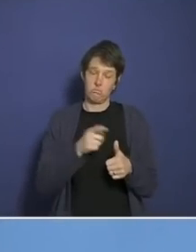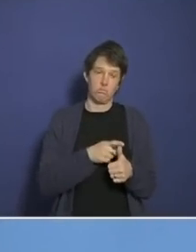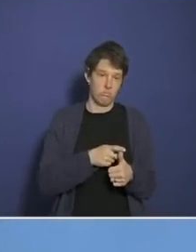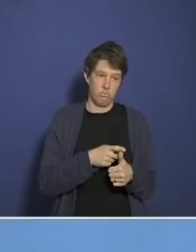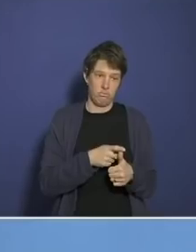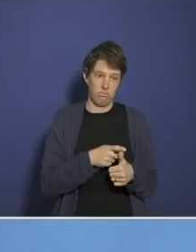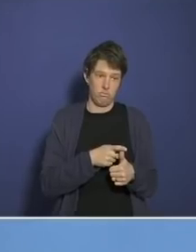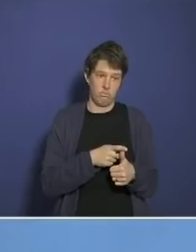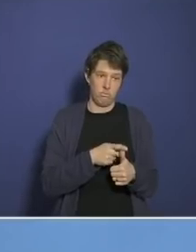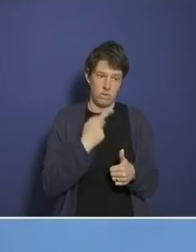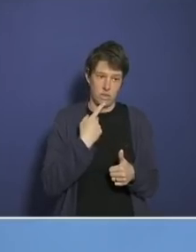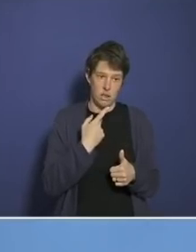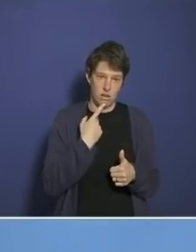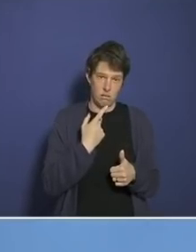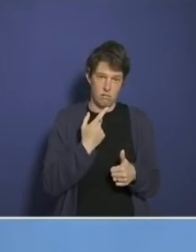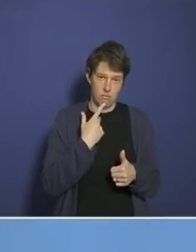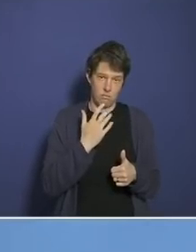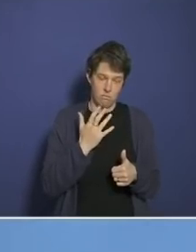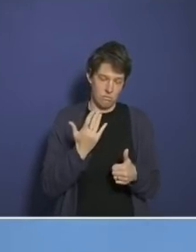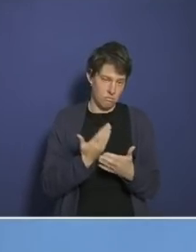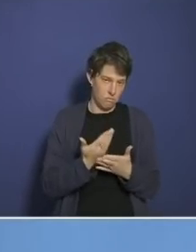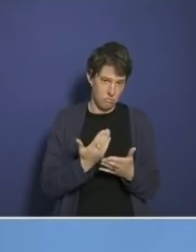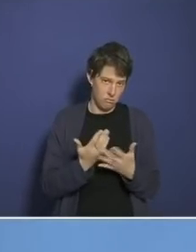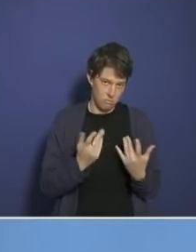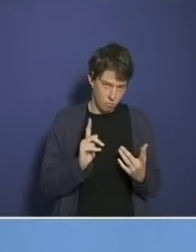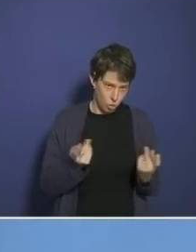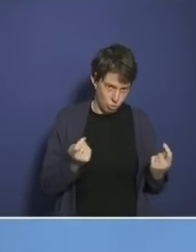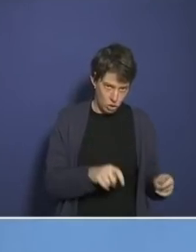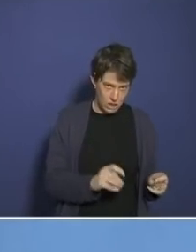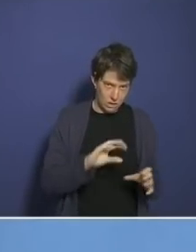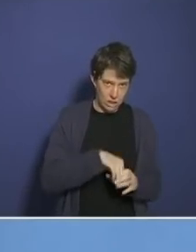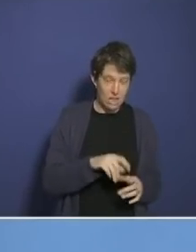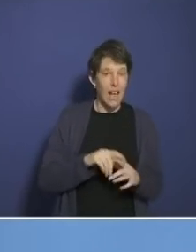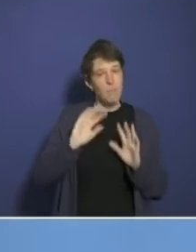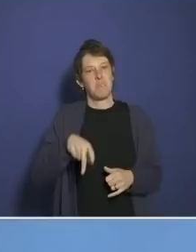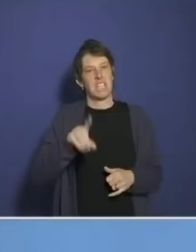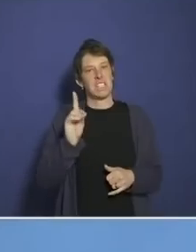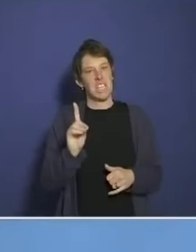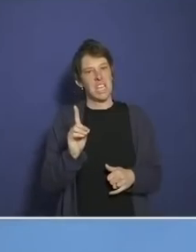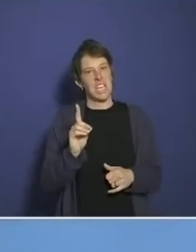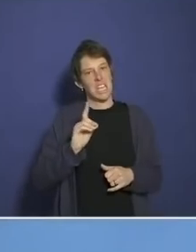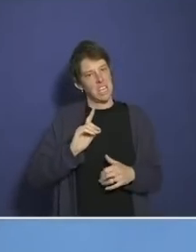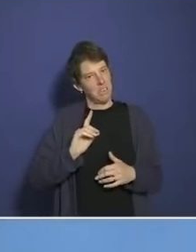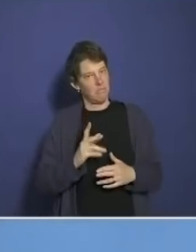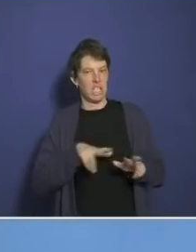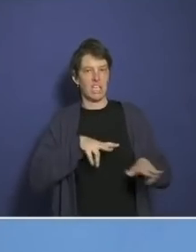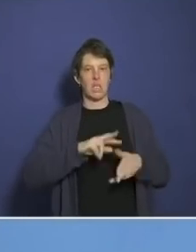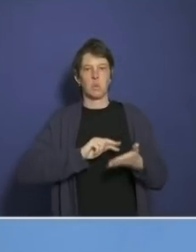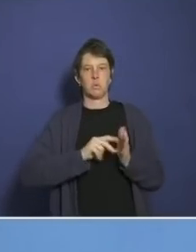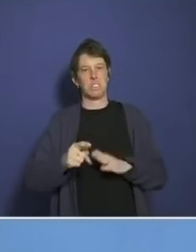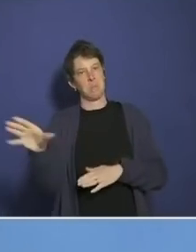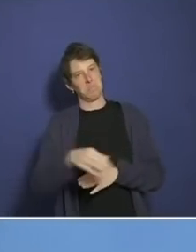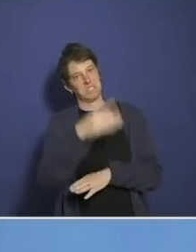lässt er sich hier auf dieses billige Spiel von Thilo Jung ein. Das ist wirklich Theater. Das ist definitiv und